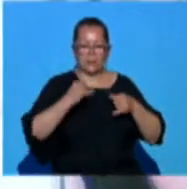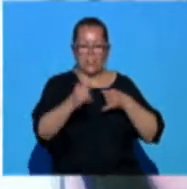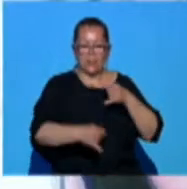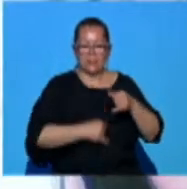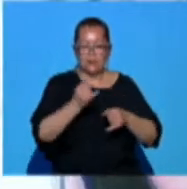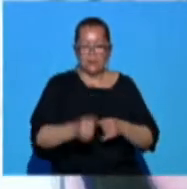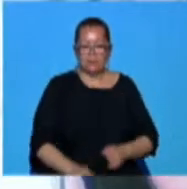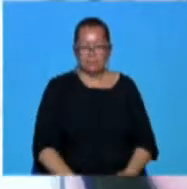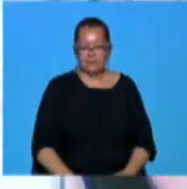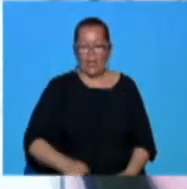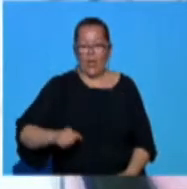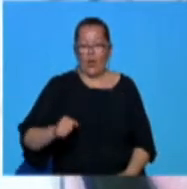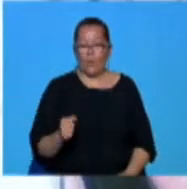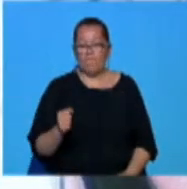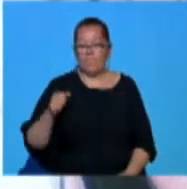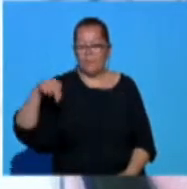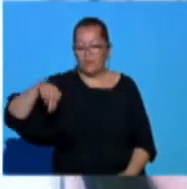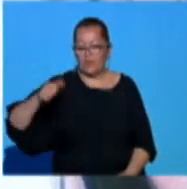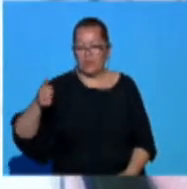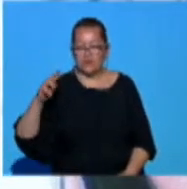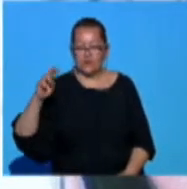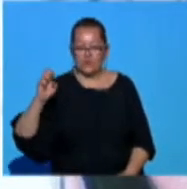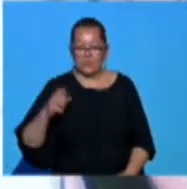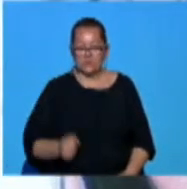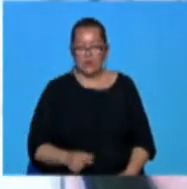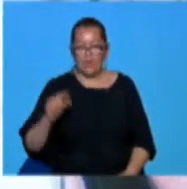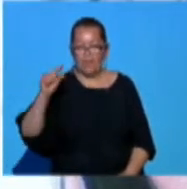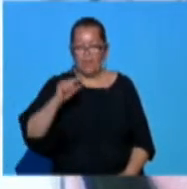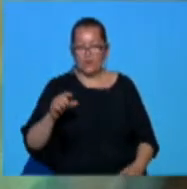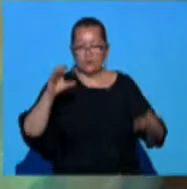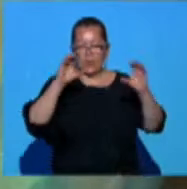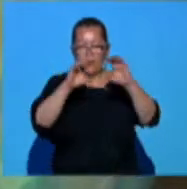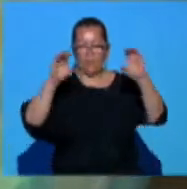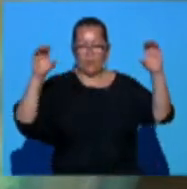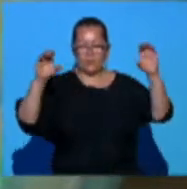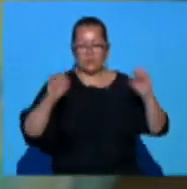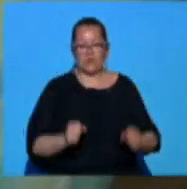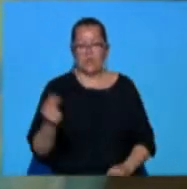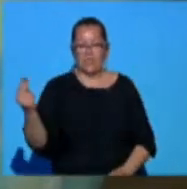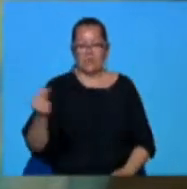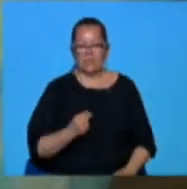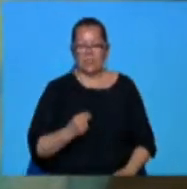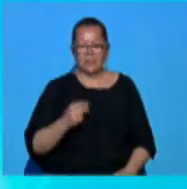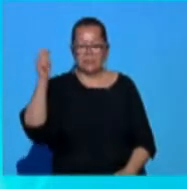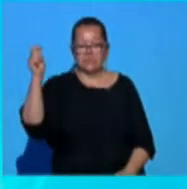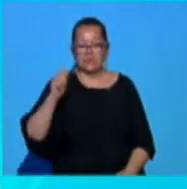amenajat chiar în Comuna Nenciulești. Ar fi astfel printre puținele muzee de acest fel din țară.